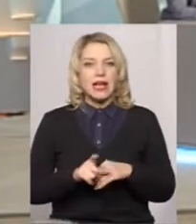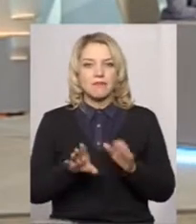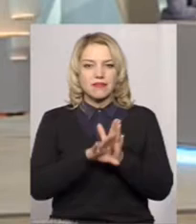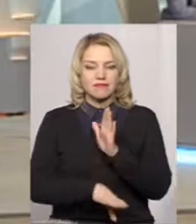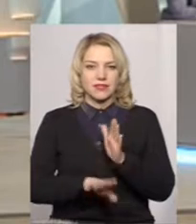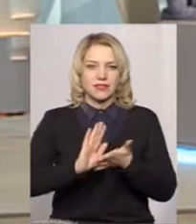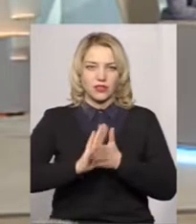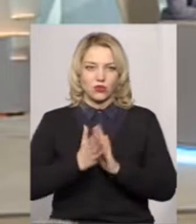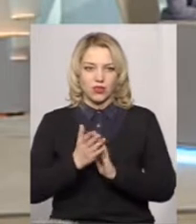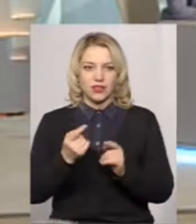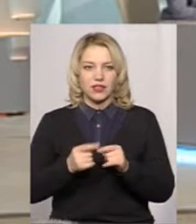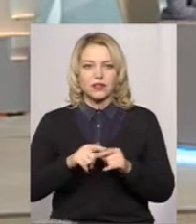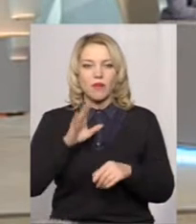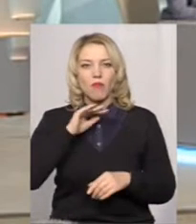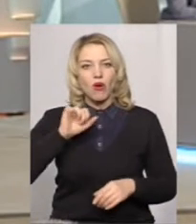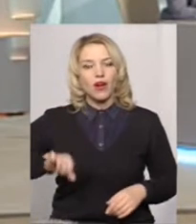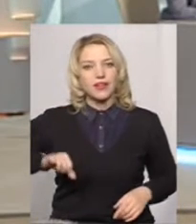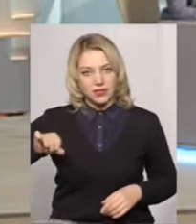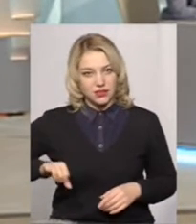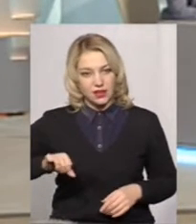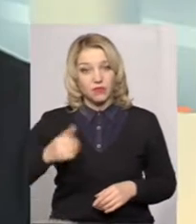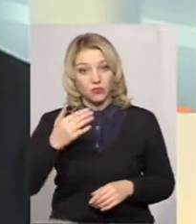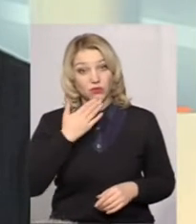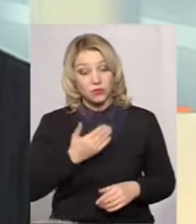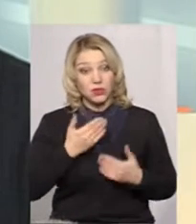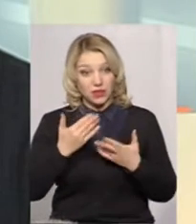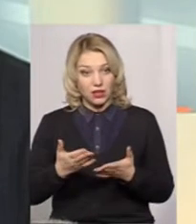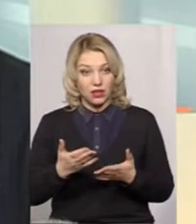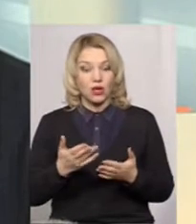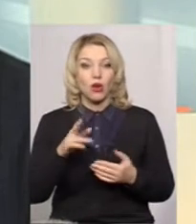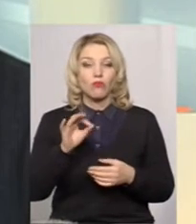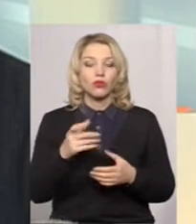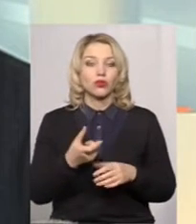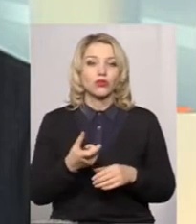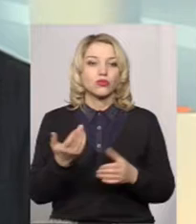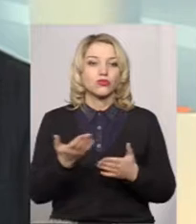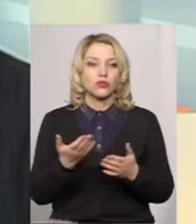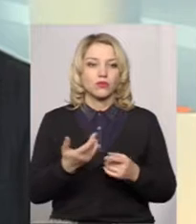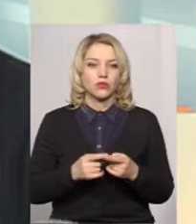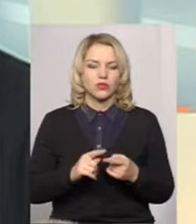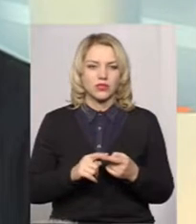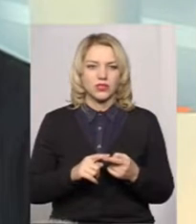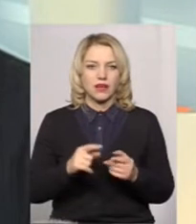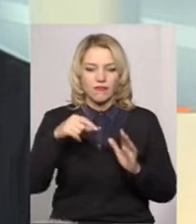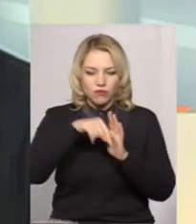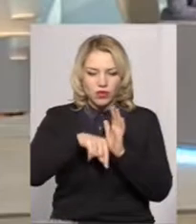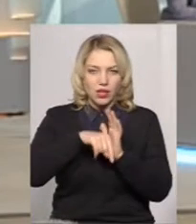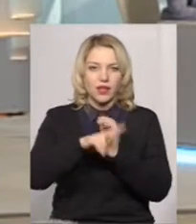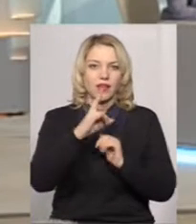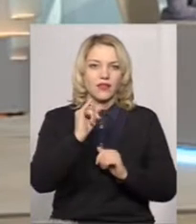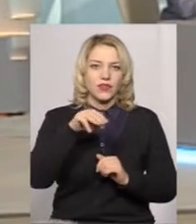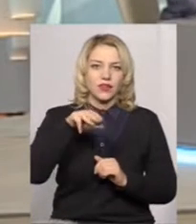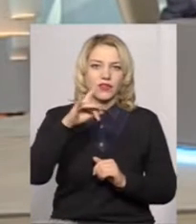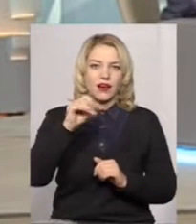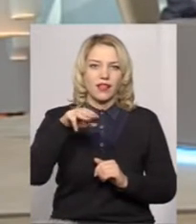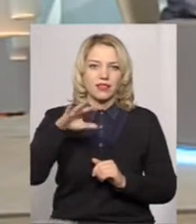ситуація – це по криницях. От ви запитували, по чому ці вмістні тратів? Це вмістні